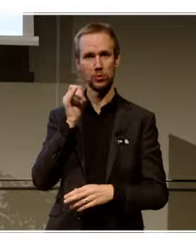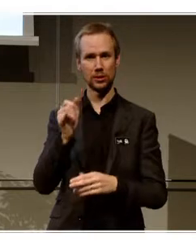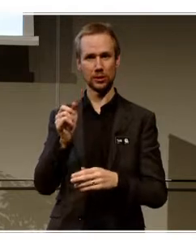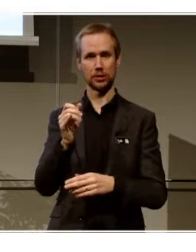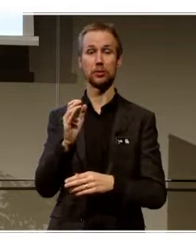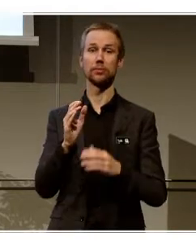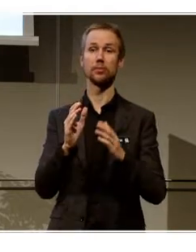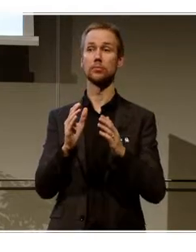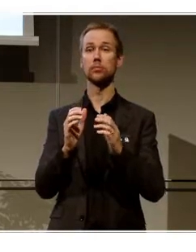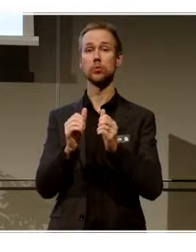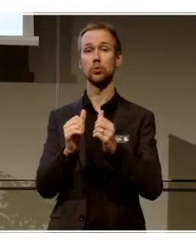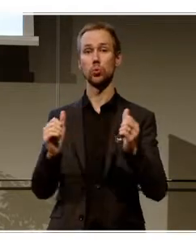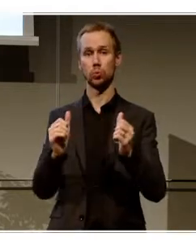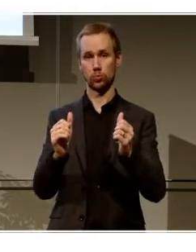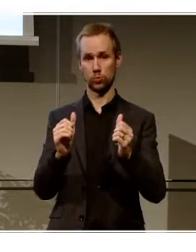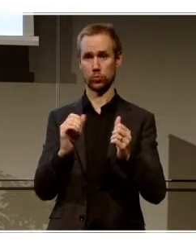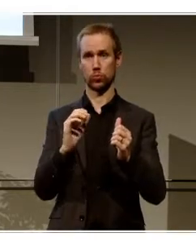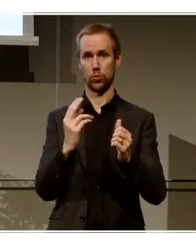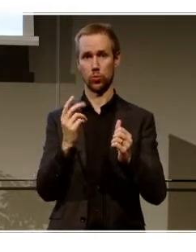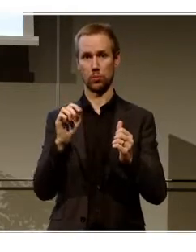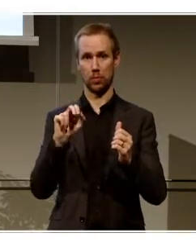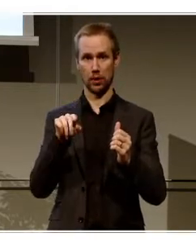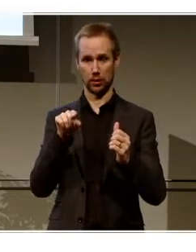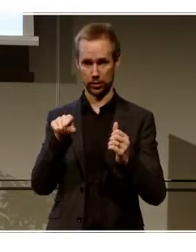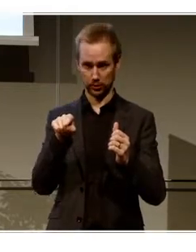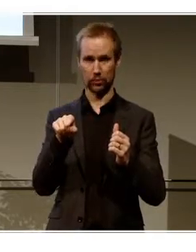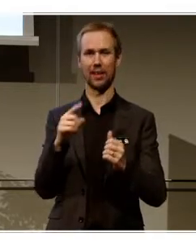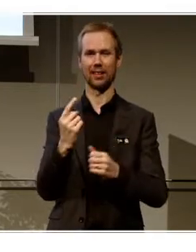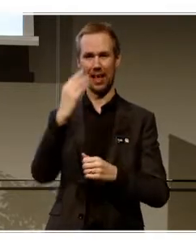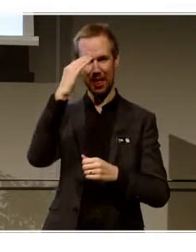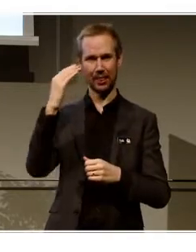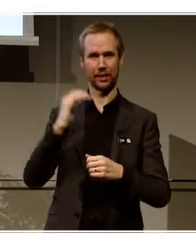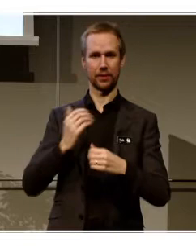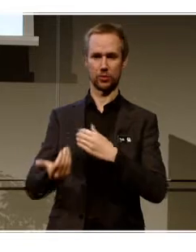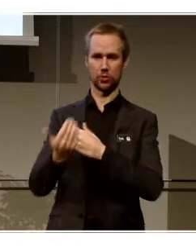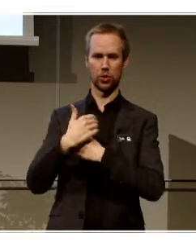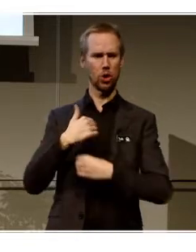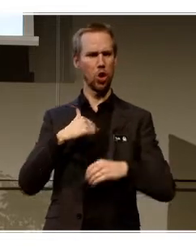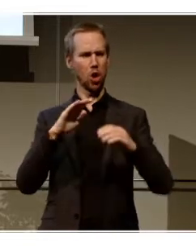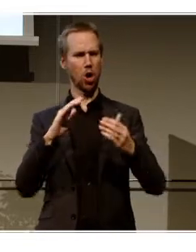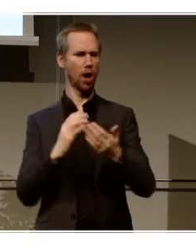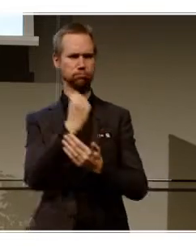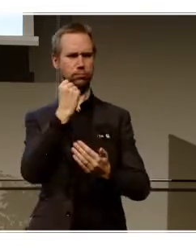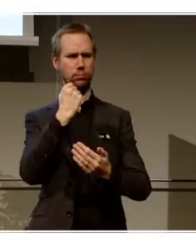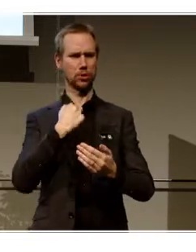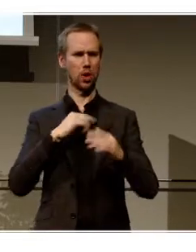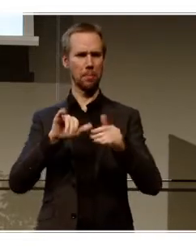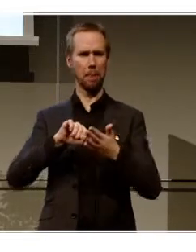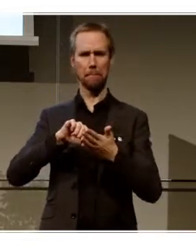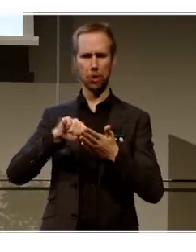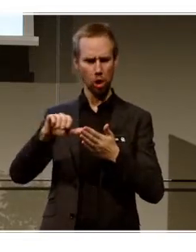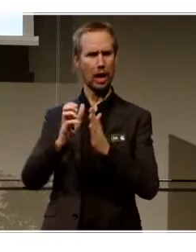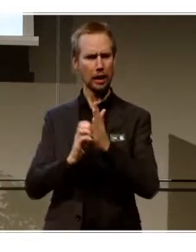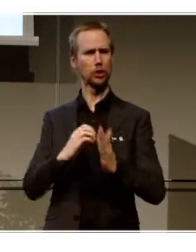förra veckan. Från en äldre kvinna som kom till honom. Jag har gjort det. Jag har betalat en räkning själv med